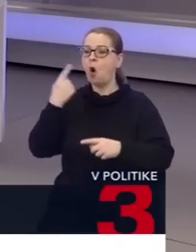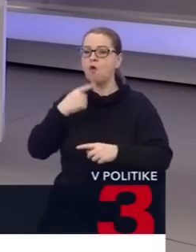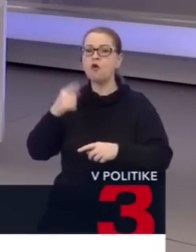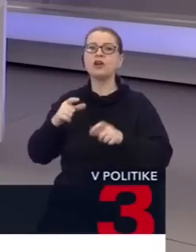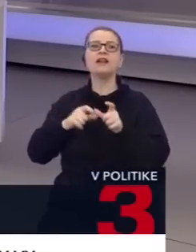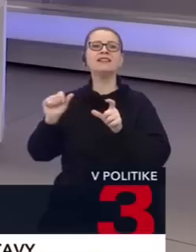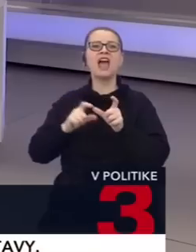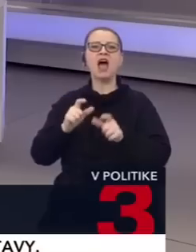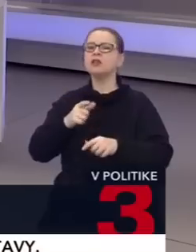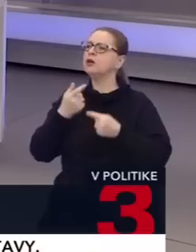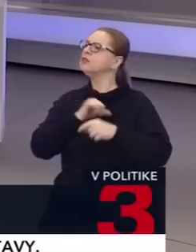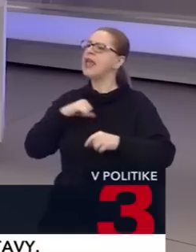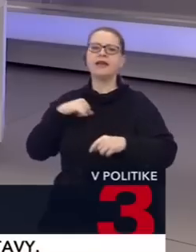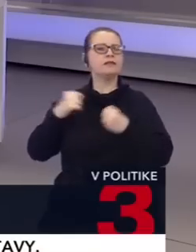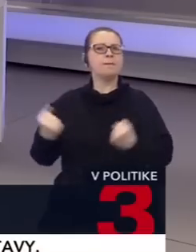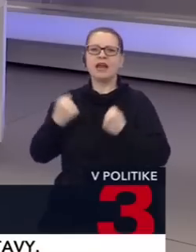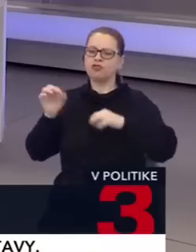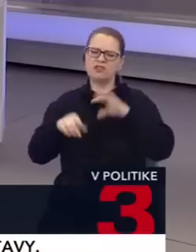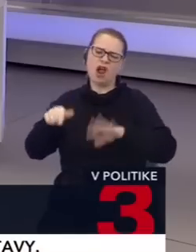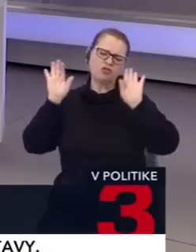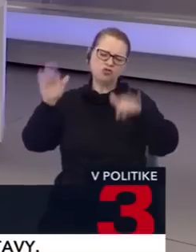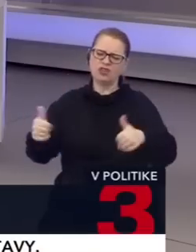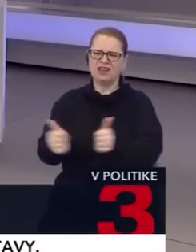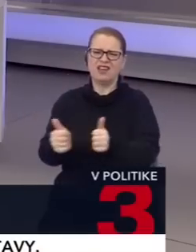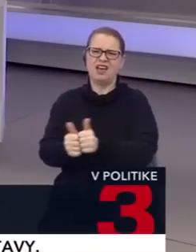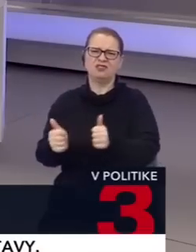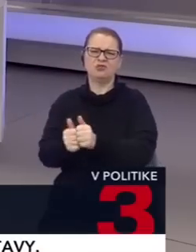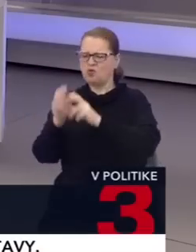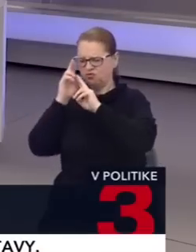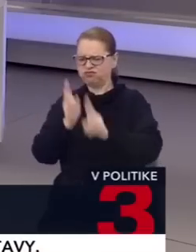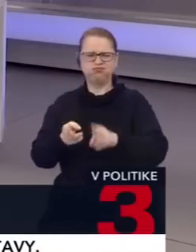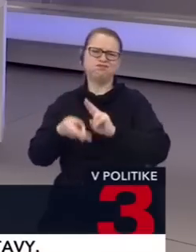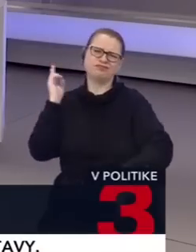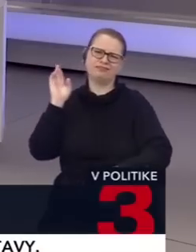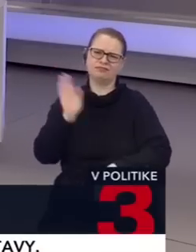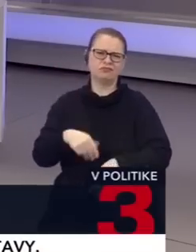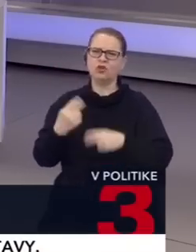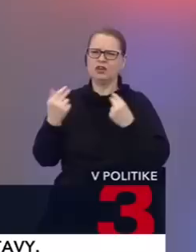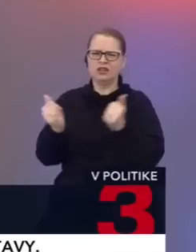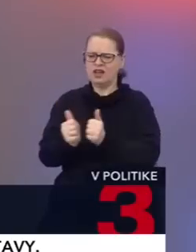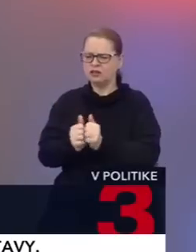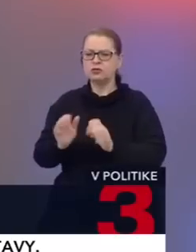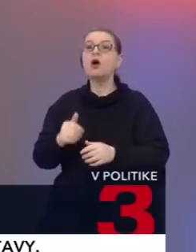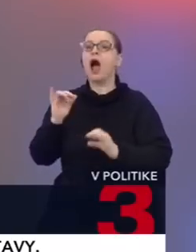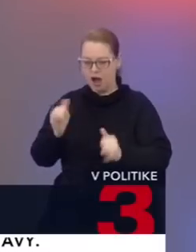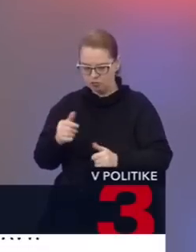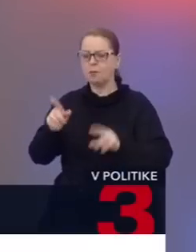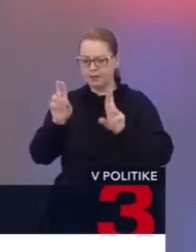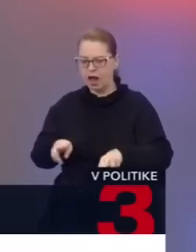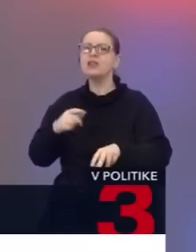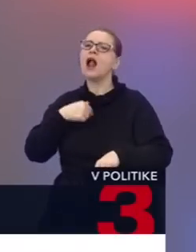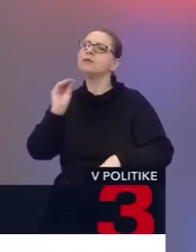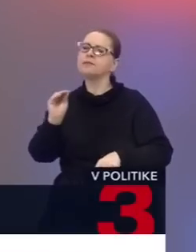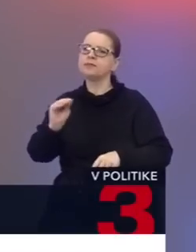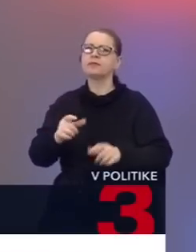voľby nechcú. Ale to je už teraz pase, to je už úplne jedno. To je úplne pase, napriek tomu dovolte jednu otázku. Okrem toho, že SAS